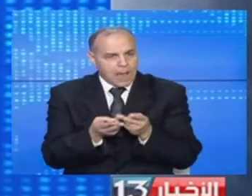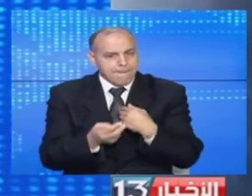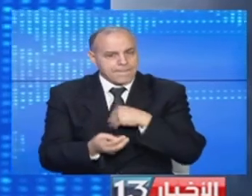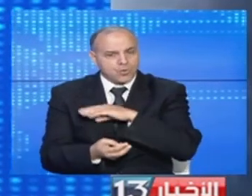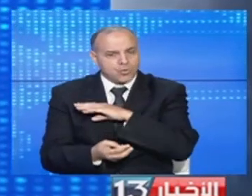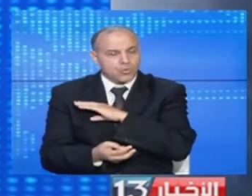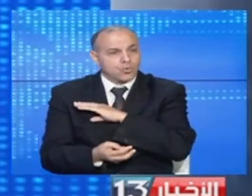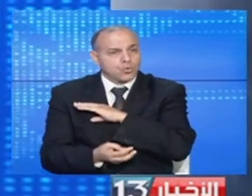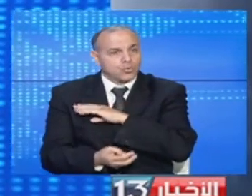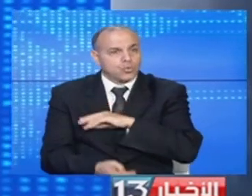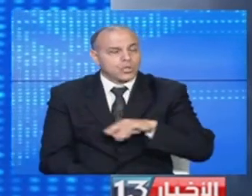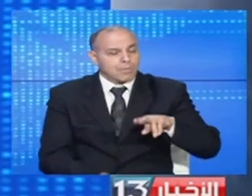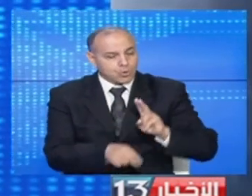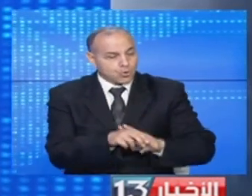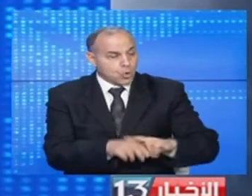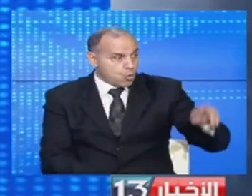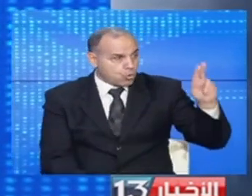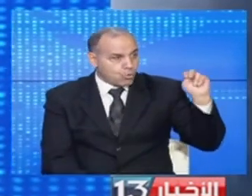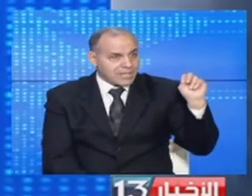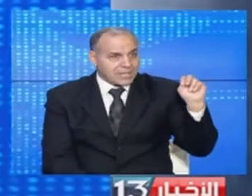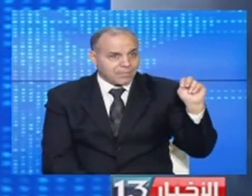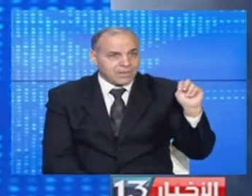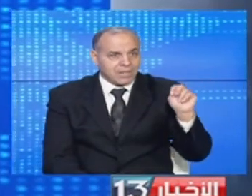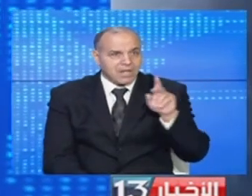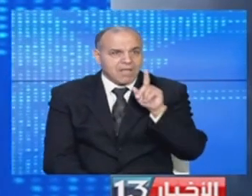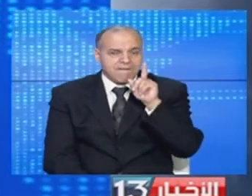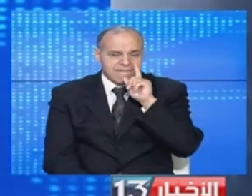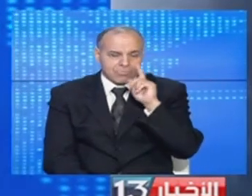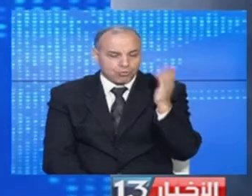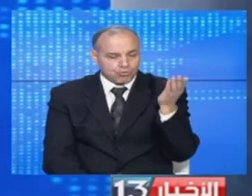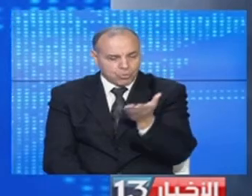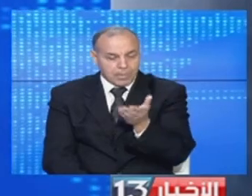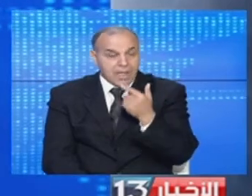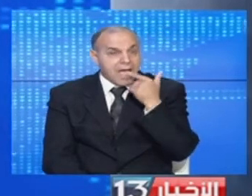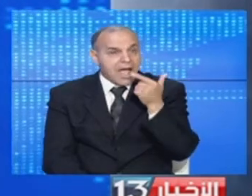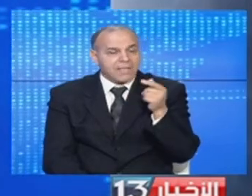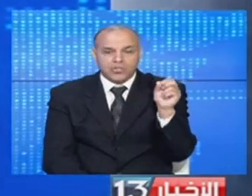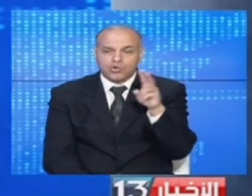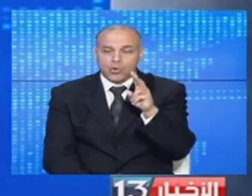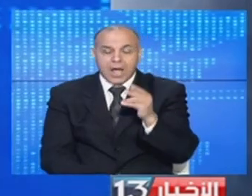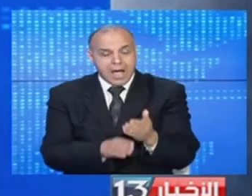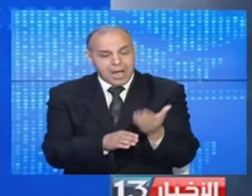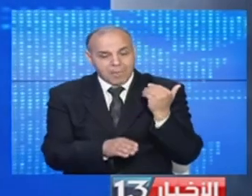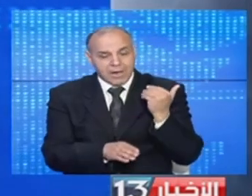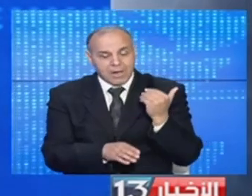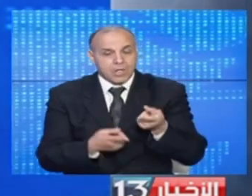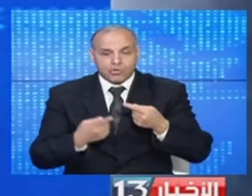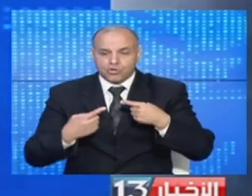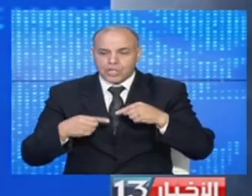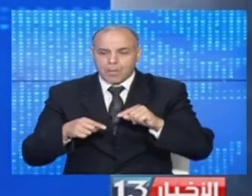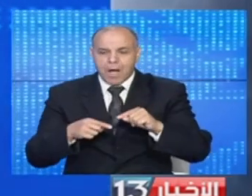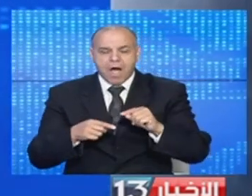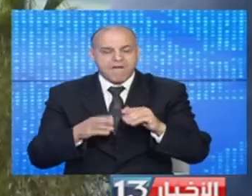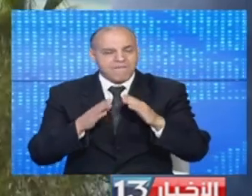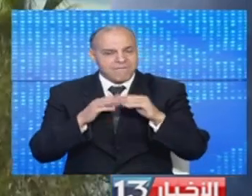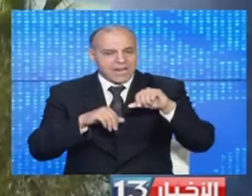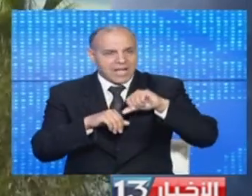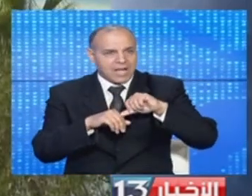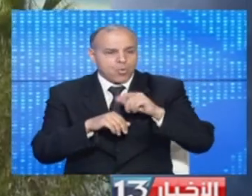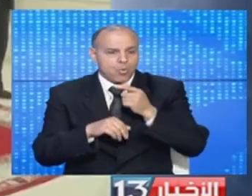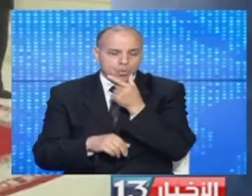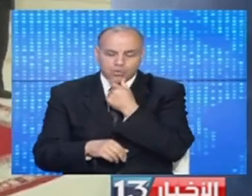الممثلة الخاصة للأمين العام للأمم المتحدة ستيفاني ويليامز بعد جولة سابقة عقدت في القاهرة